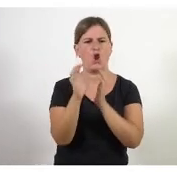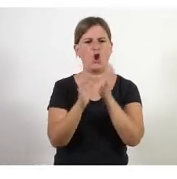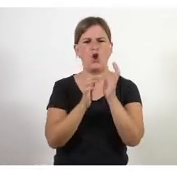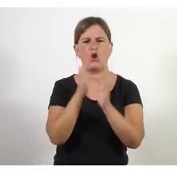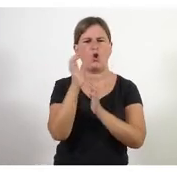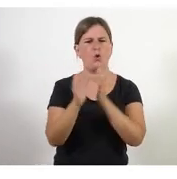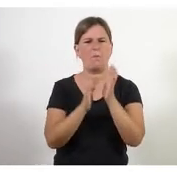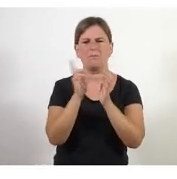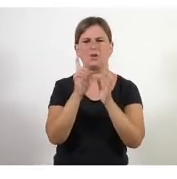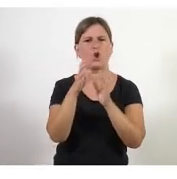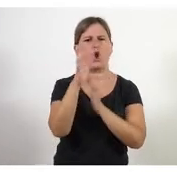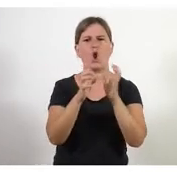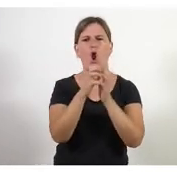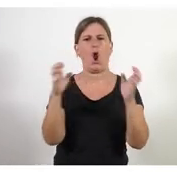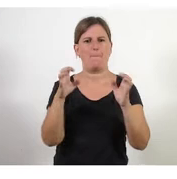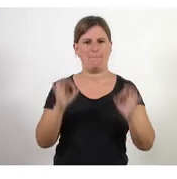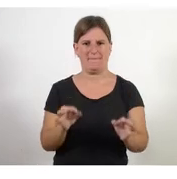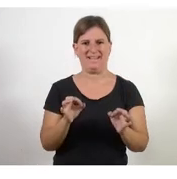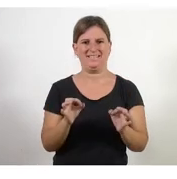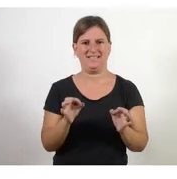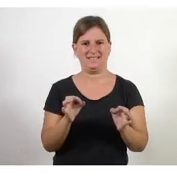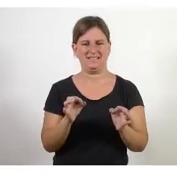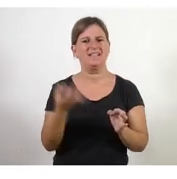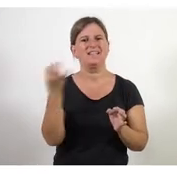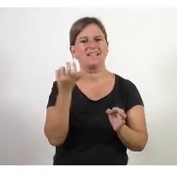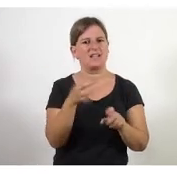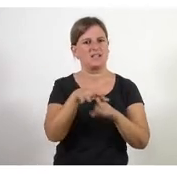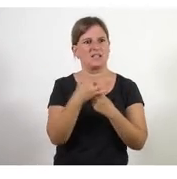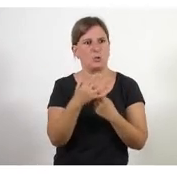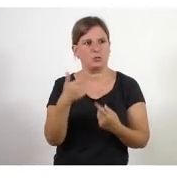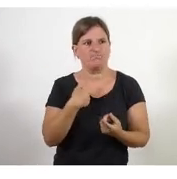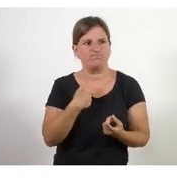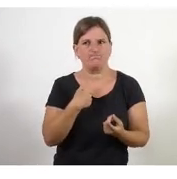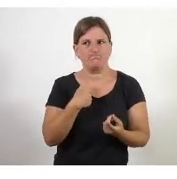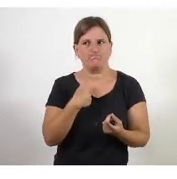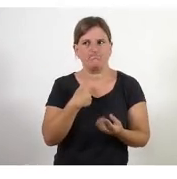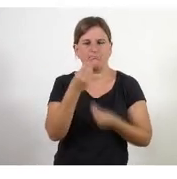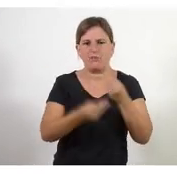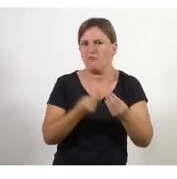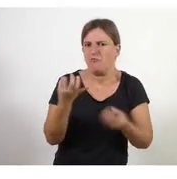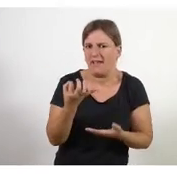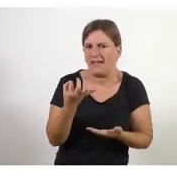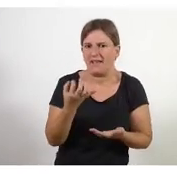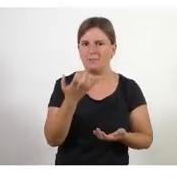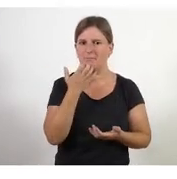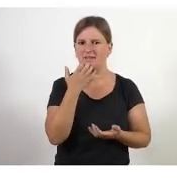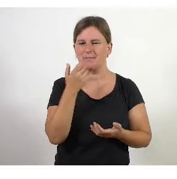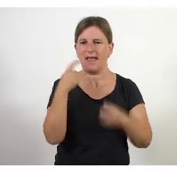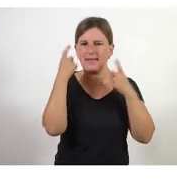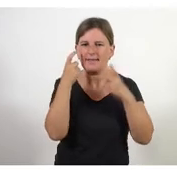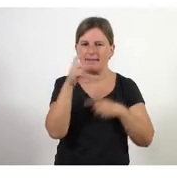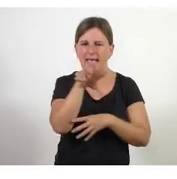complicades són situacions on què has de fer? doncs mira ficar-te a percebre intentar